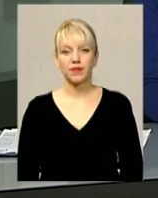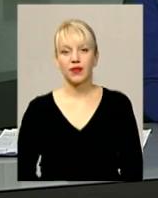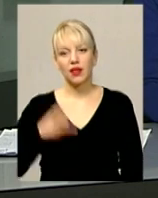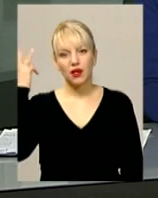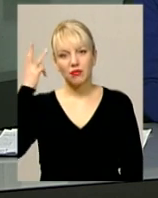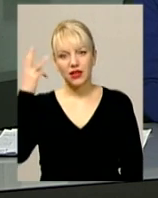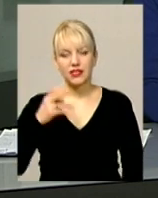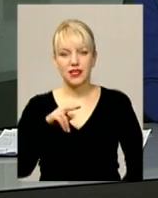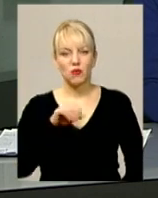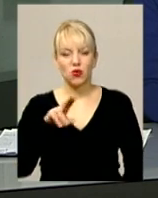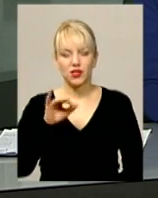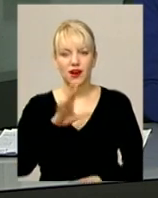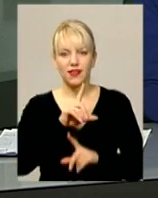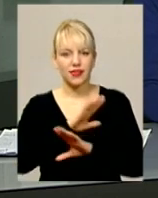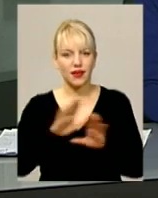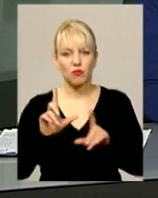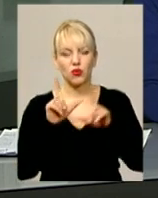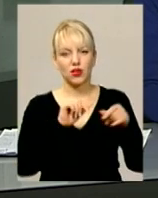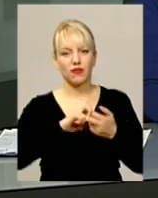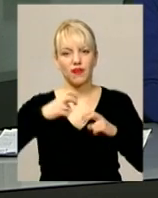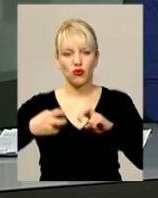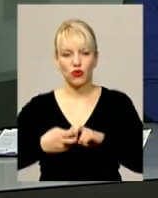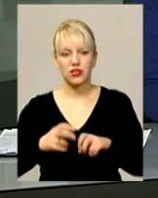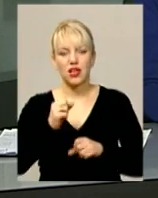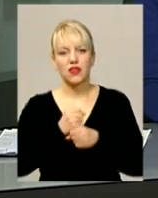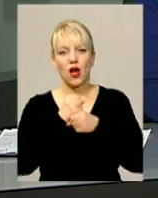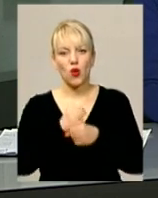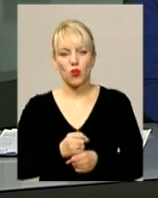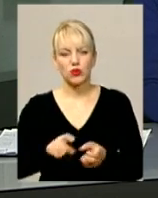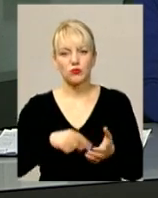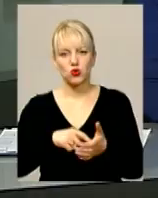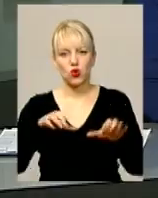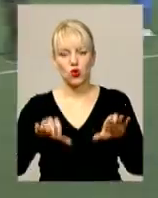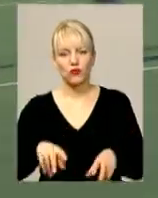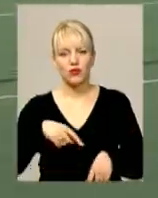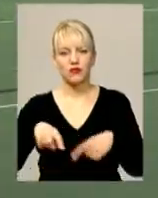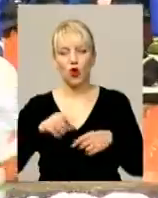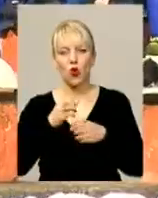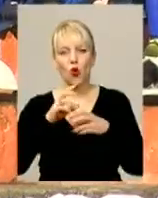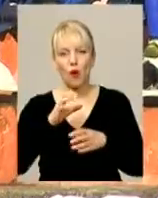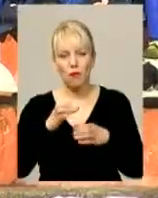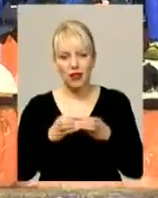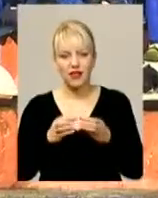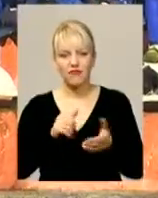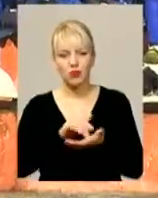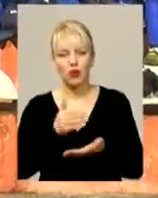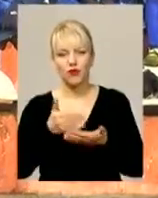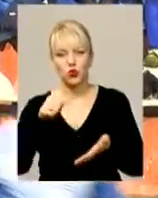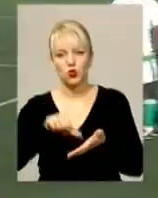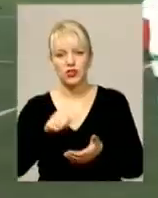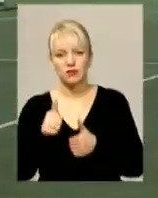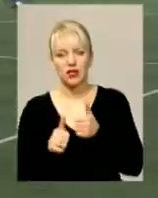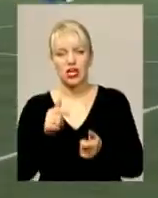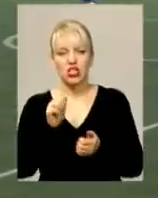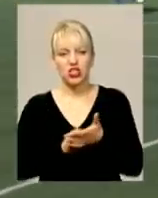Хмельницьке Поділля не поїхало до Івано-Франківська на кубок міського голови з футболу. Команда відмовилася від участі в змаганнях через зміну